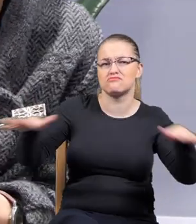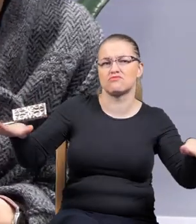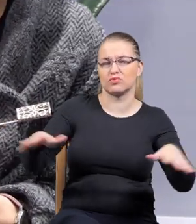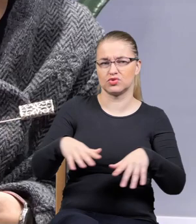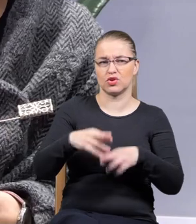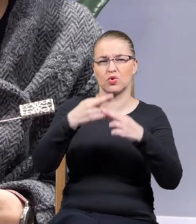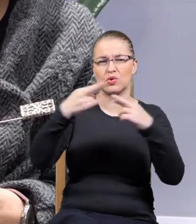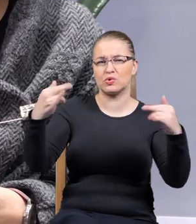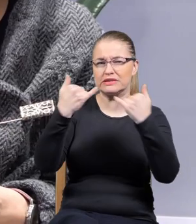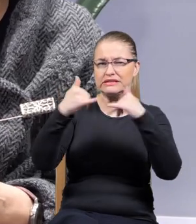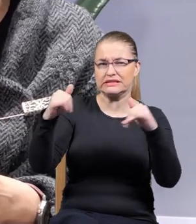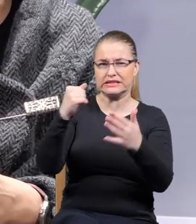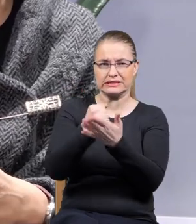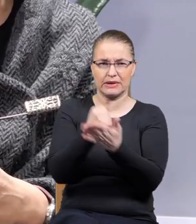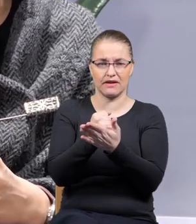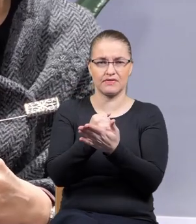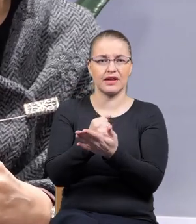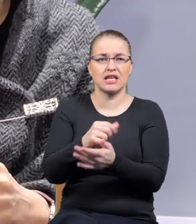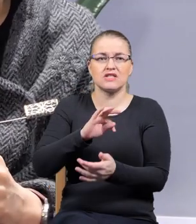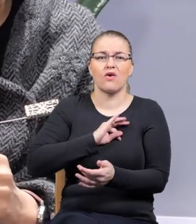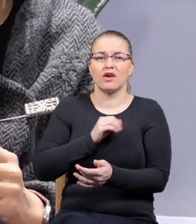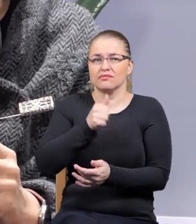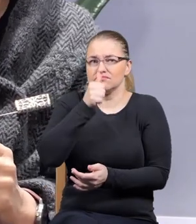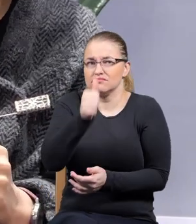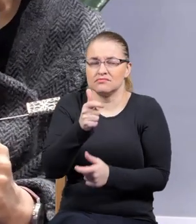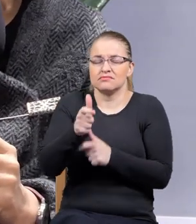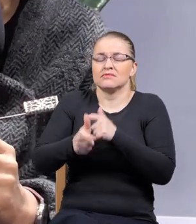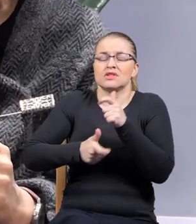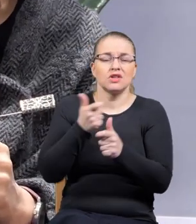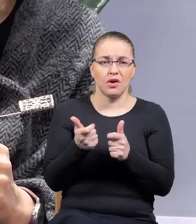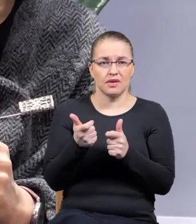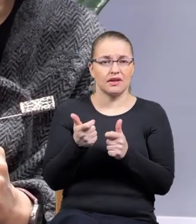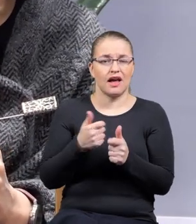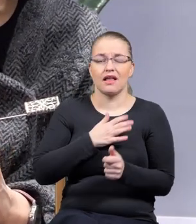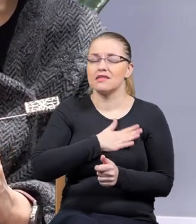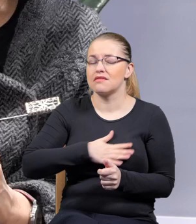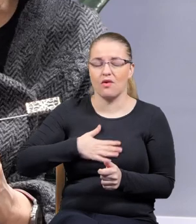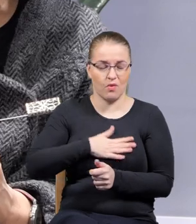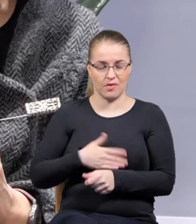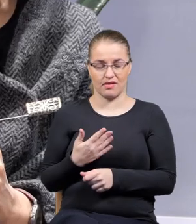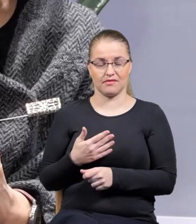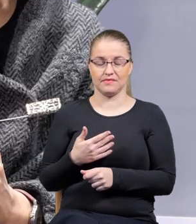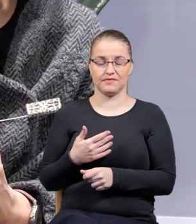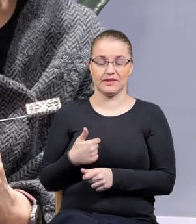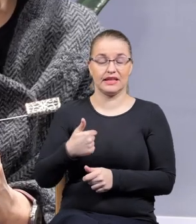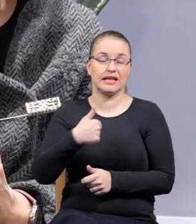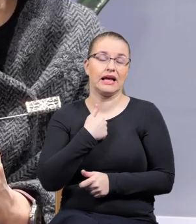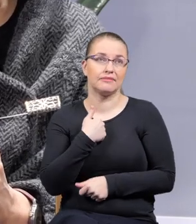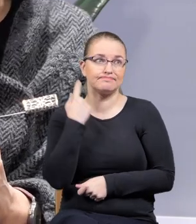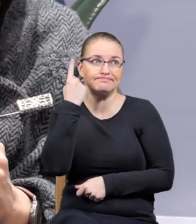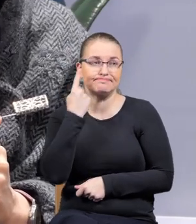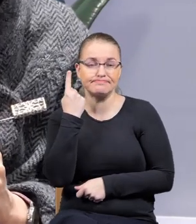zalewa. Ja w sobie tej bezradności, tej pokusy bezradności nienawidzę. Wydaje mi się, że to jest taki,